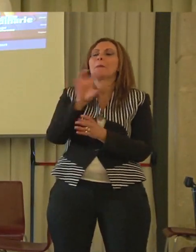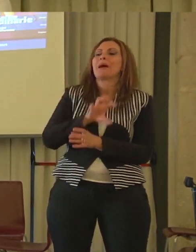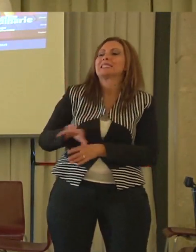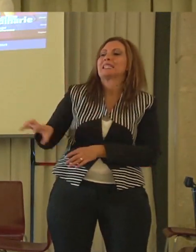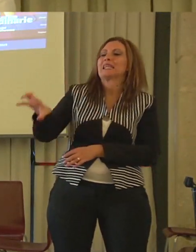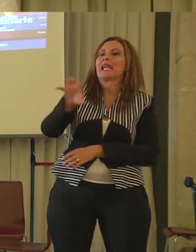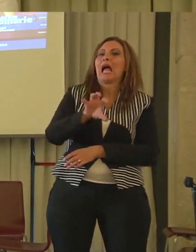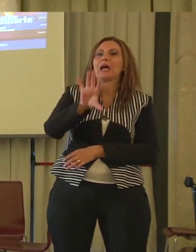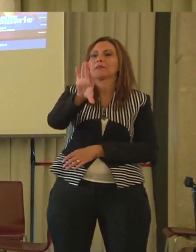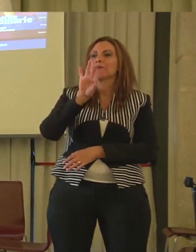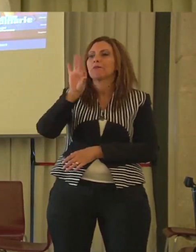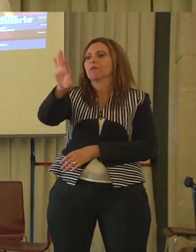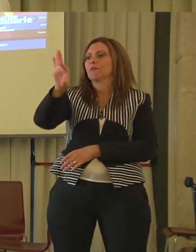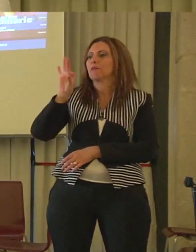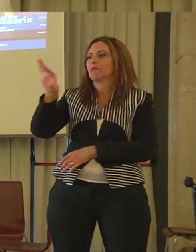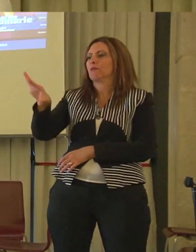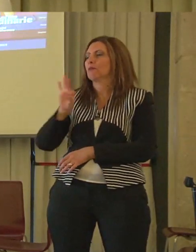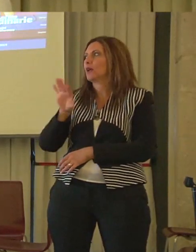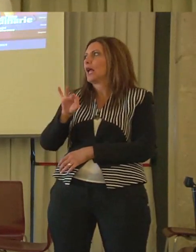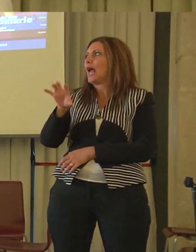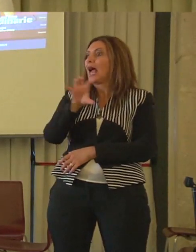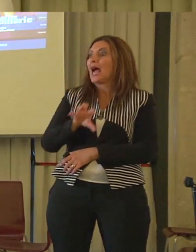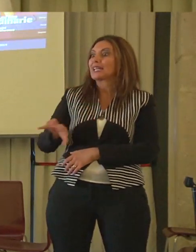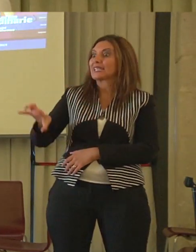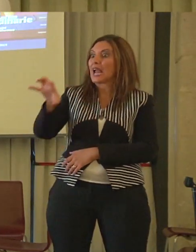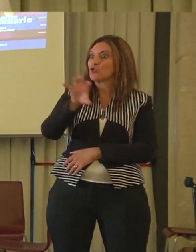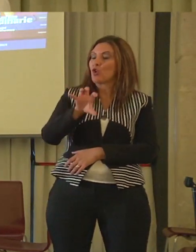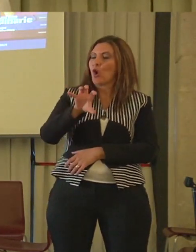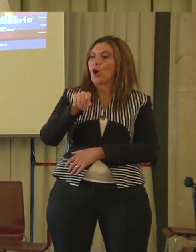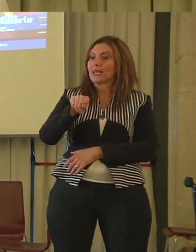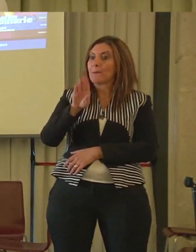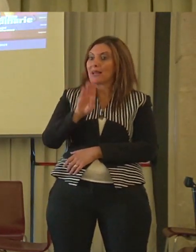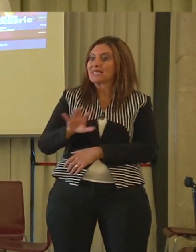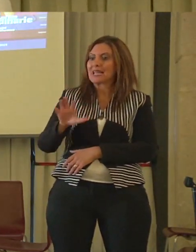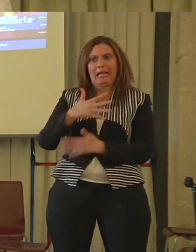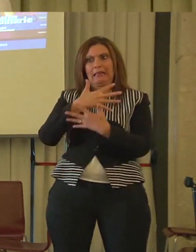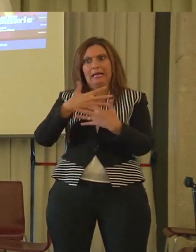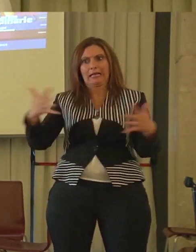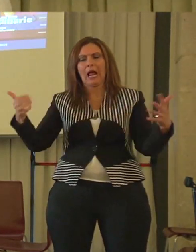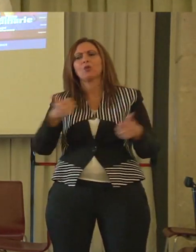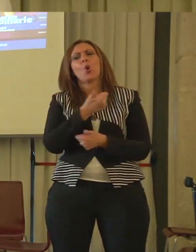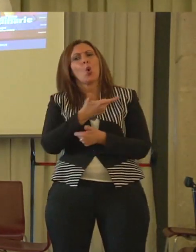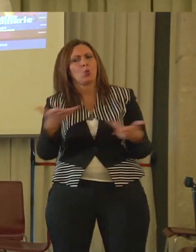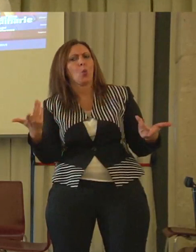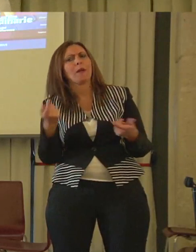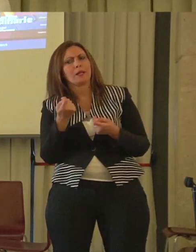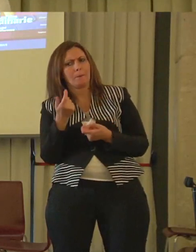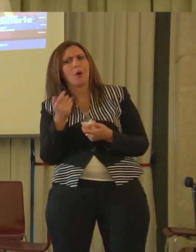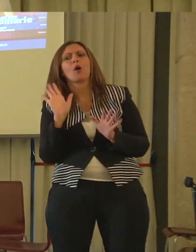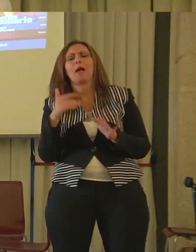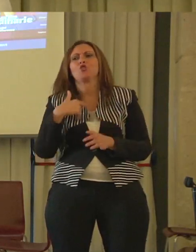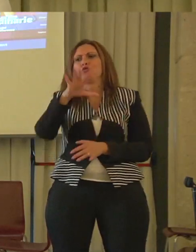dappertutto. La Basilicata è una regione grande, siamo numericamente pochi e quindi voglio dire che li abbiamo presi davvero un po'